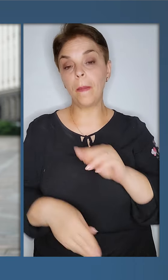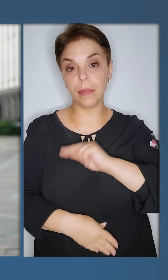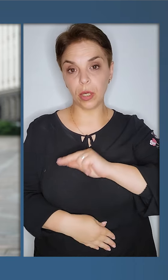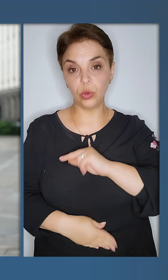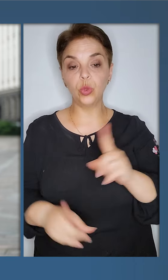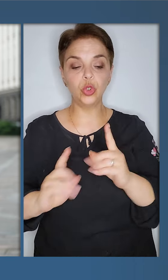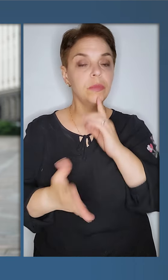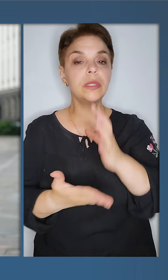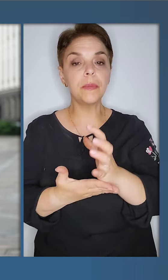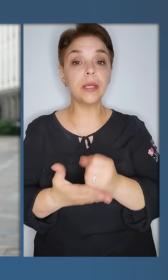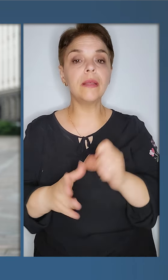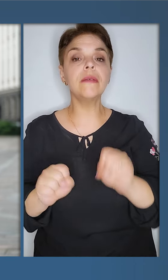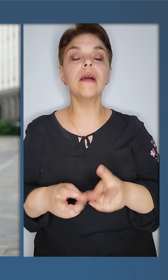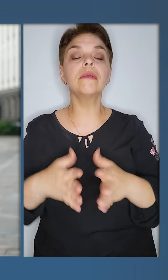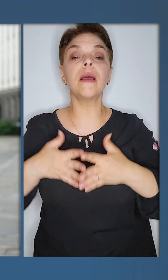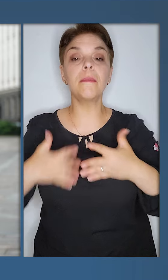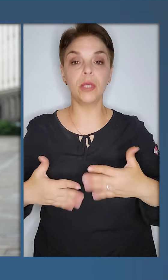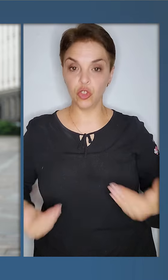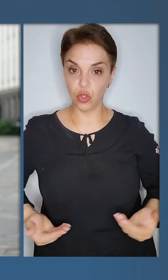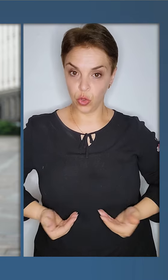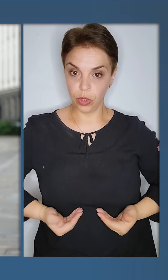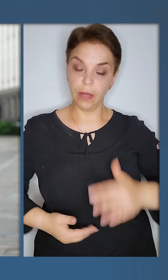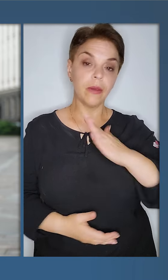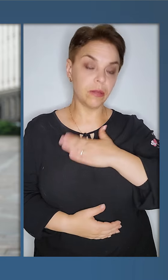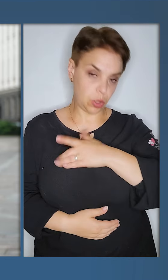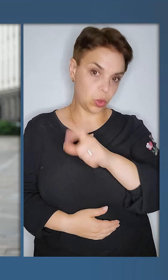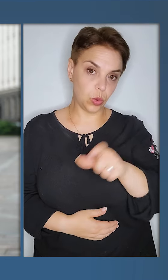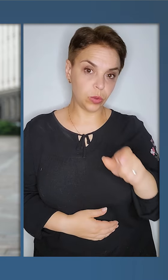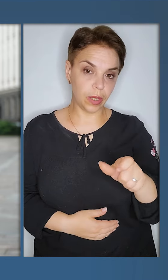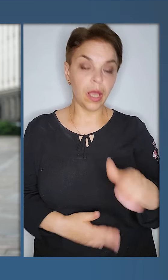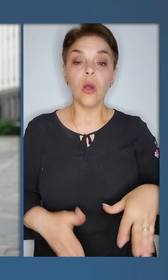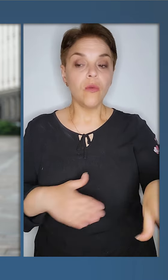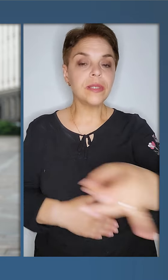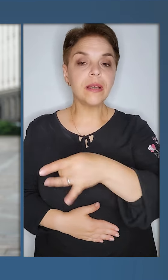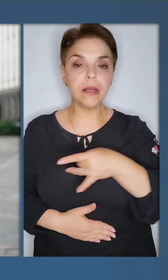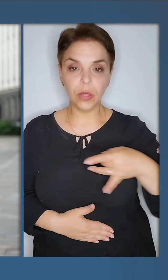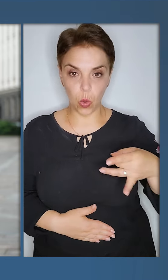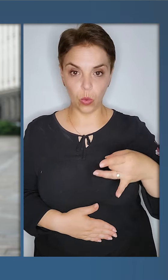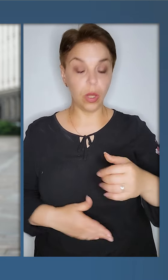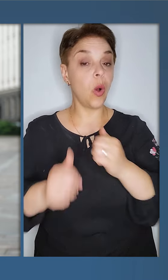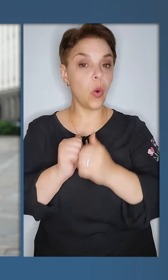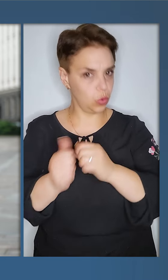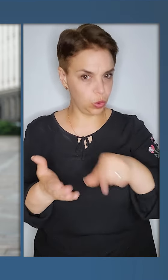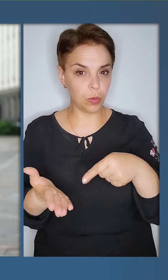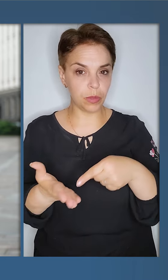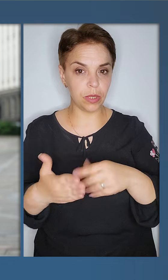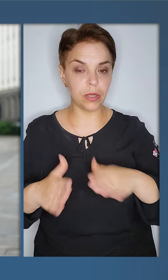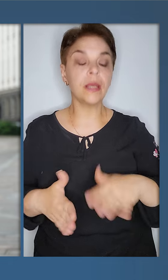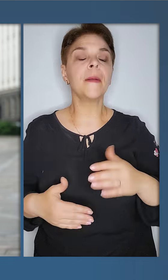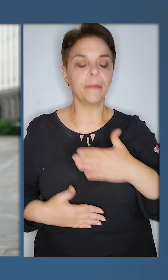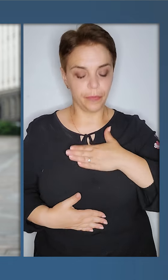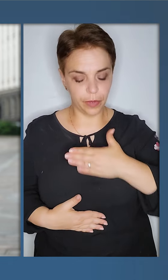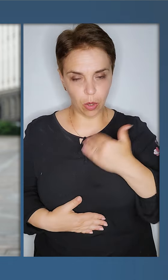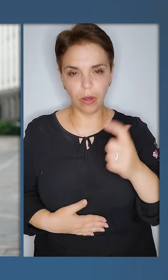кожну, хто працює, щоб зберегти якнайбільше життів наших людей. В усіх регіонах, в кожному